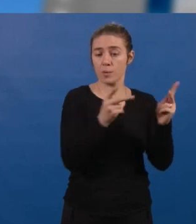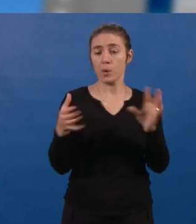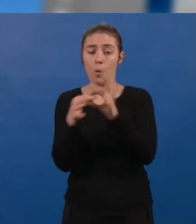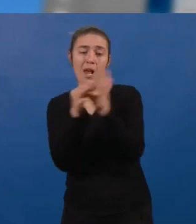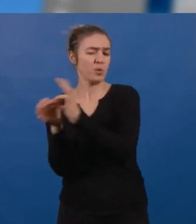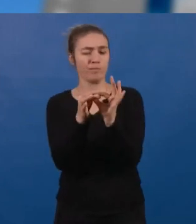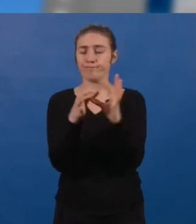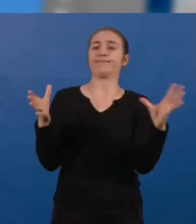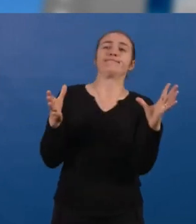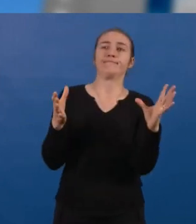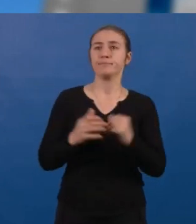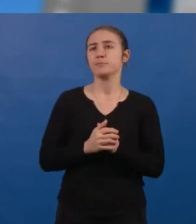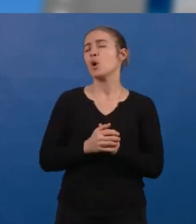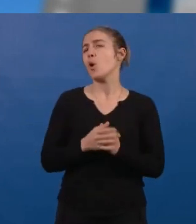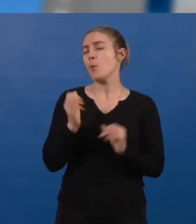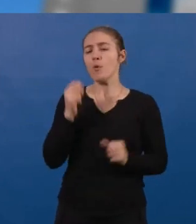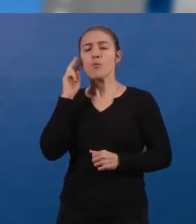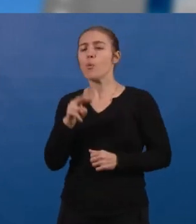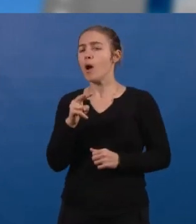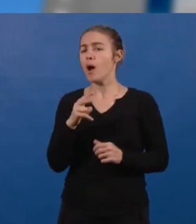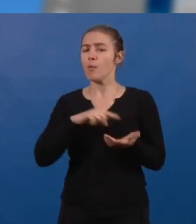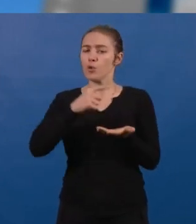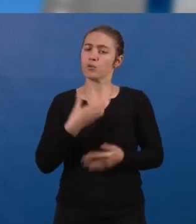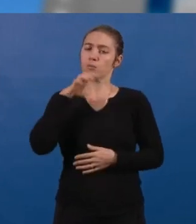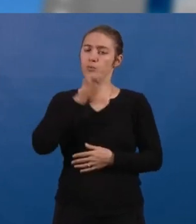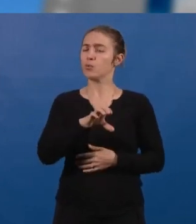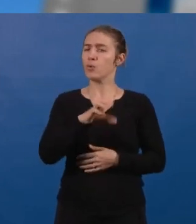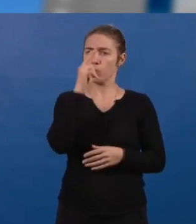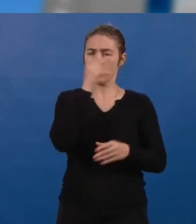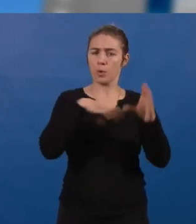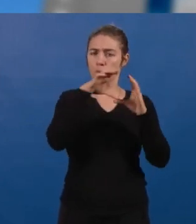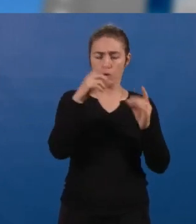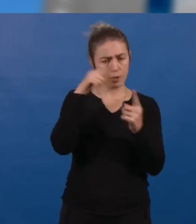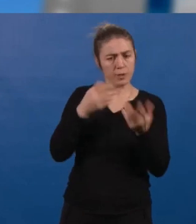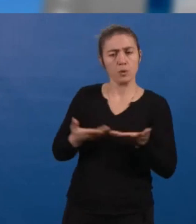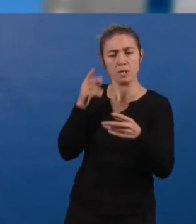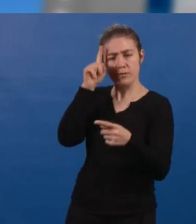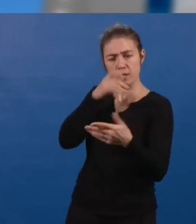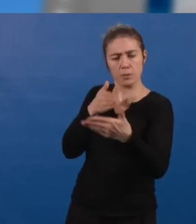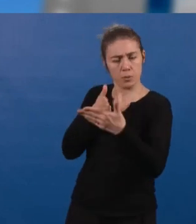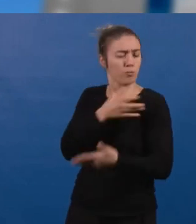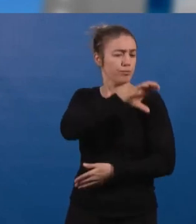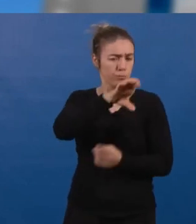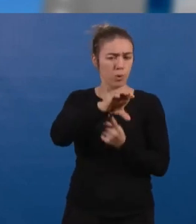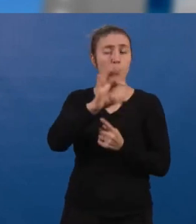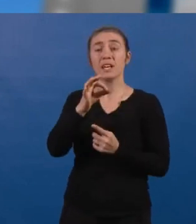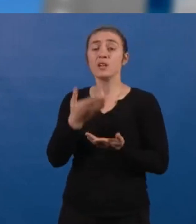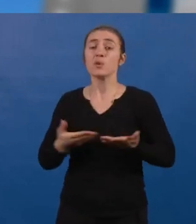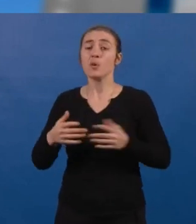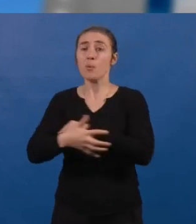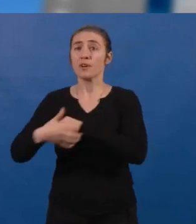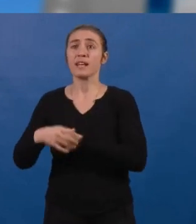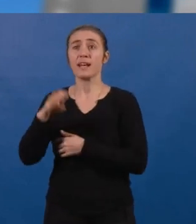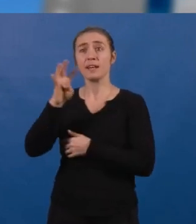Il faut bien sûr se féliciter des moyens que la métropole met en œuvre pour résoudre des situations difficiles, car avec un taux de pauvreté moyen de